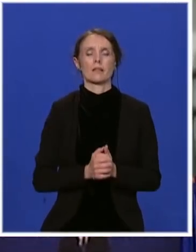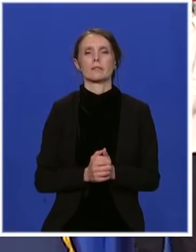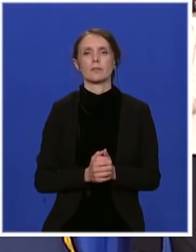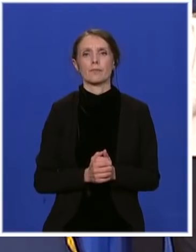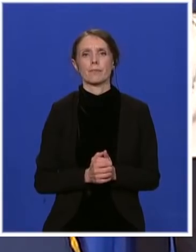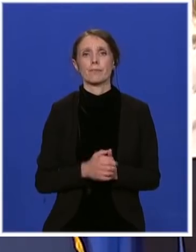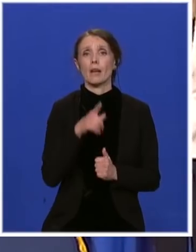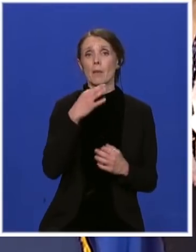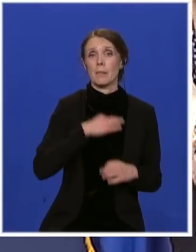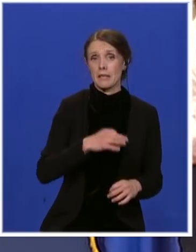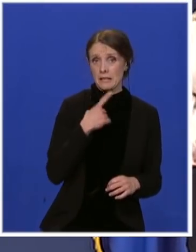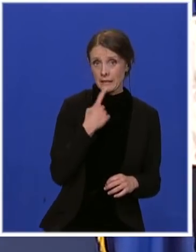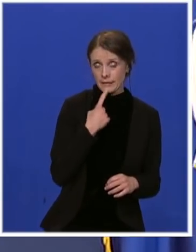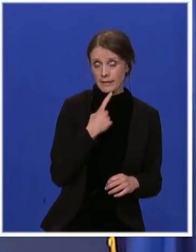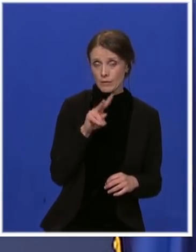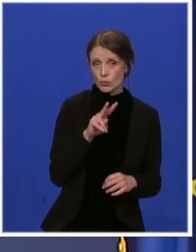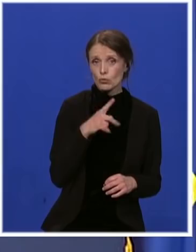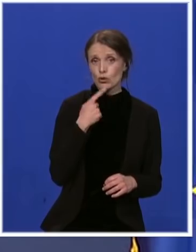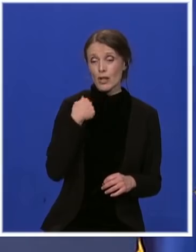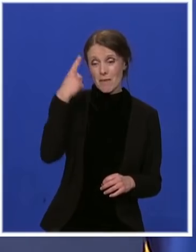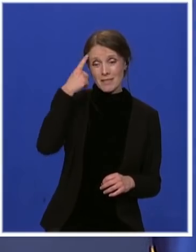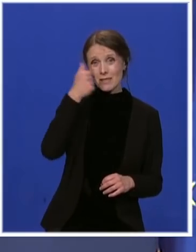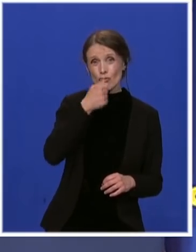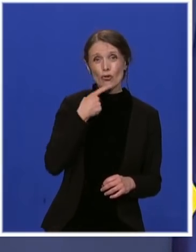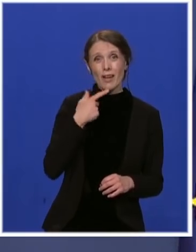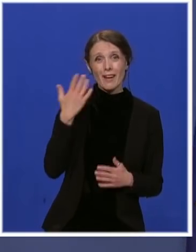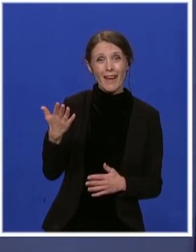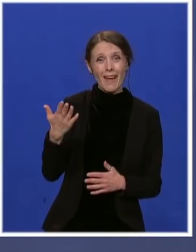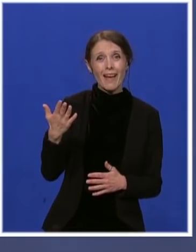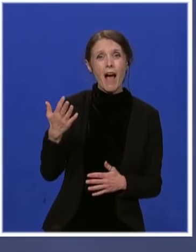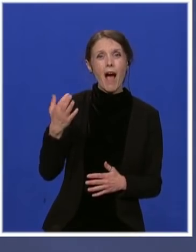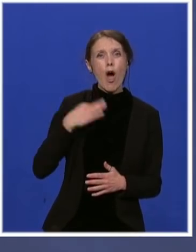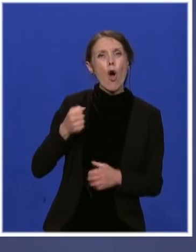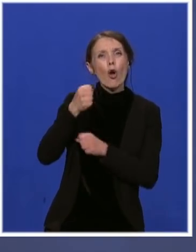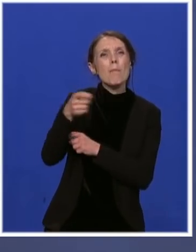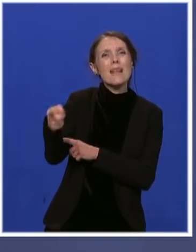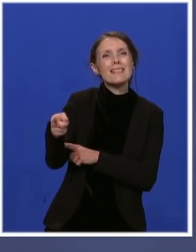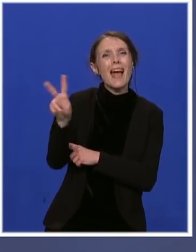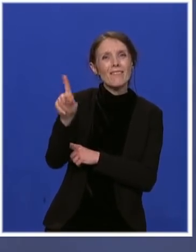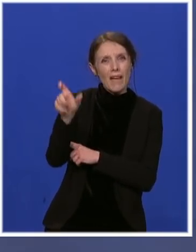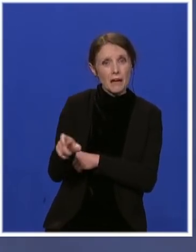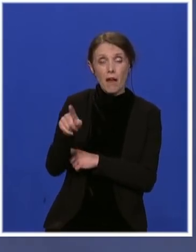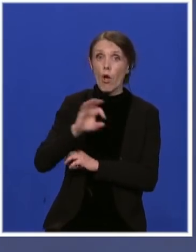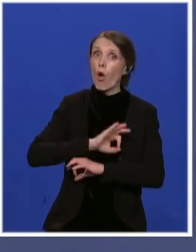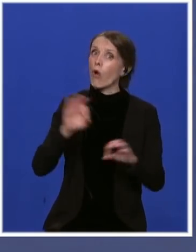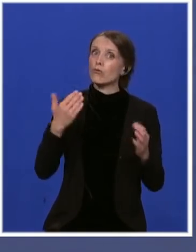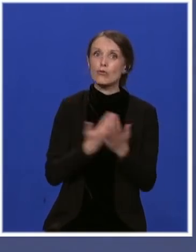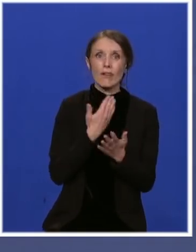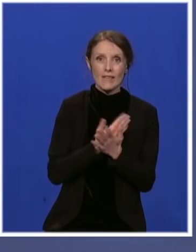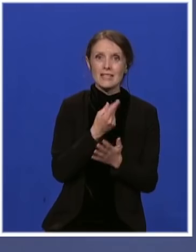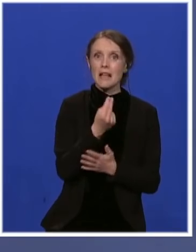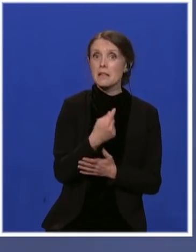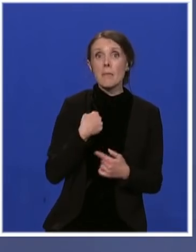Mislim da ovo što je rekao komesar Verhilje su sjajne vesti za Srbiju dakle mi nismo očekivali nikakve pare